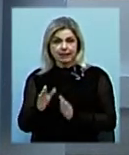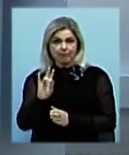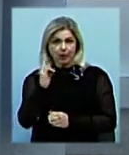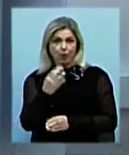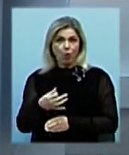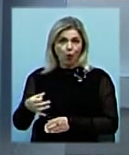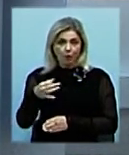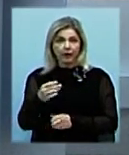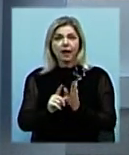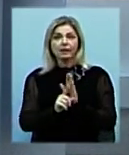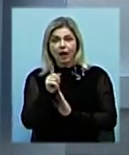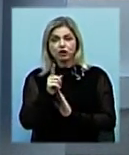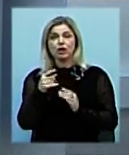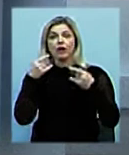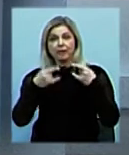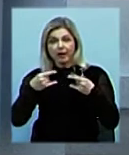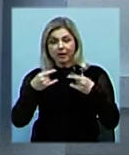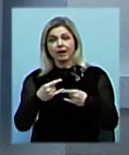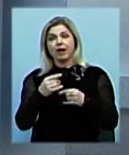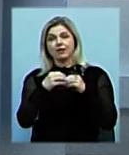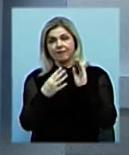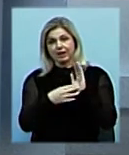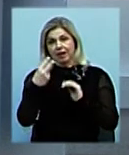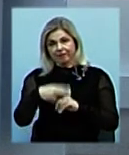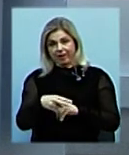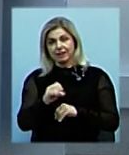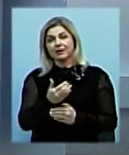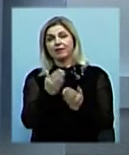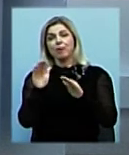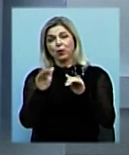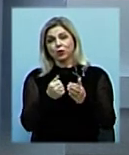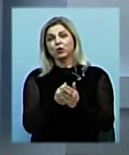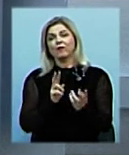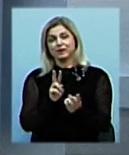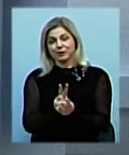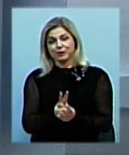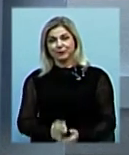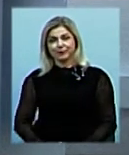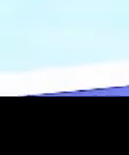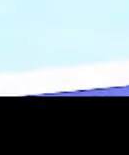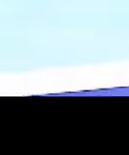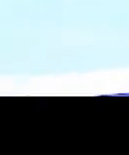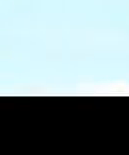Ніколаєнка. Початок прямого ефіру о 19.20. А я прощаюся з вами. До наступної зустрічі.